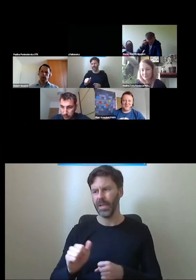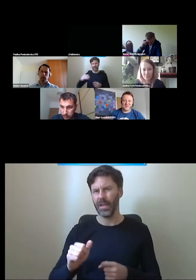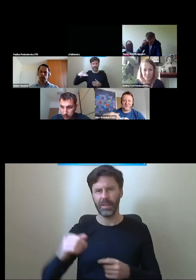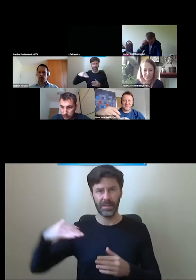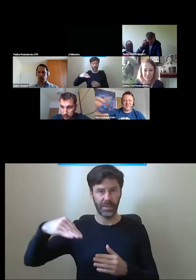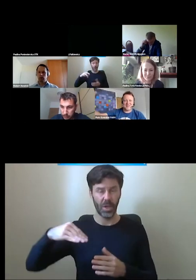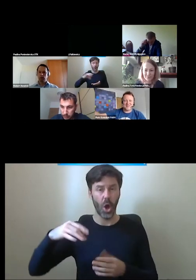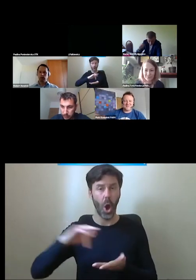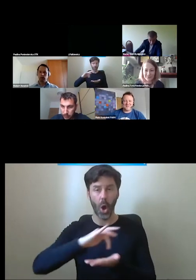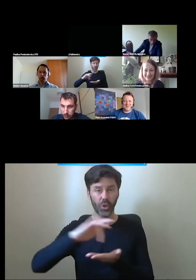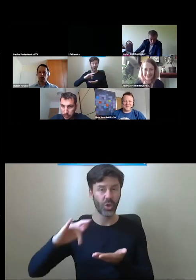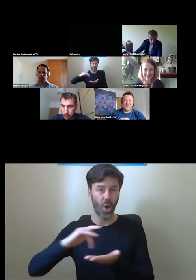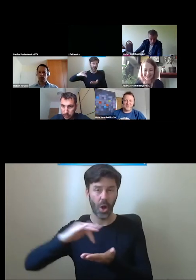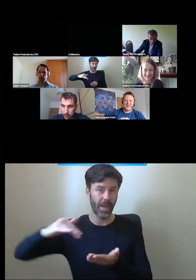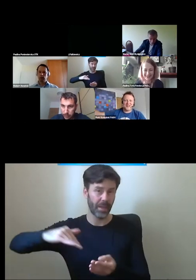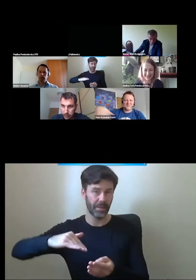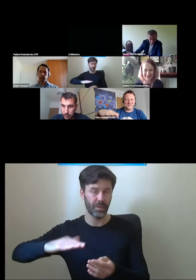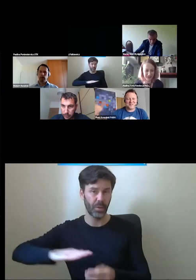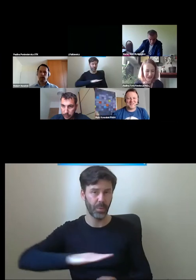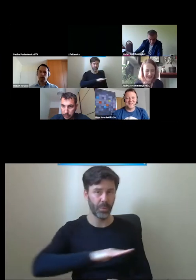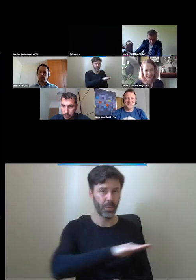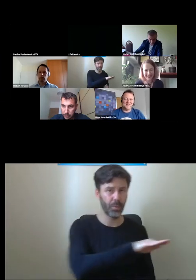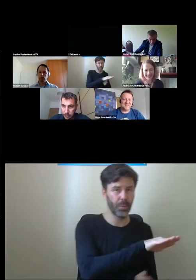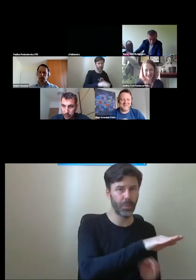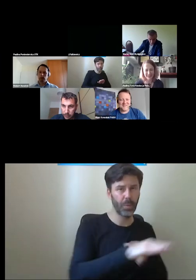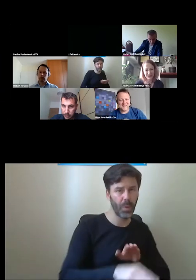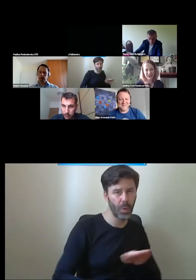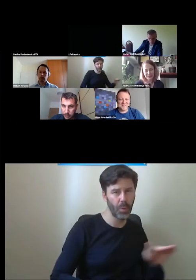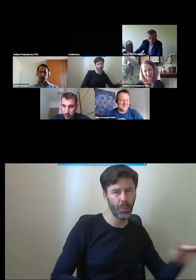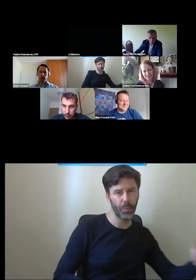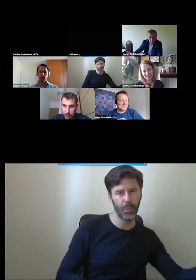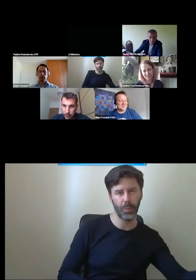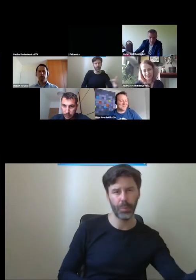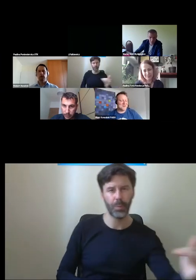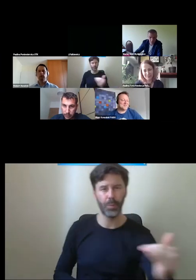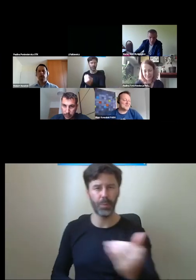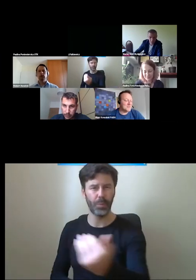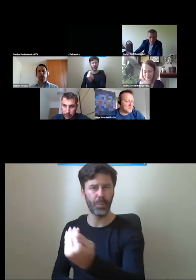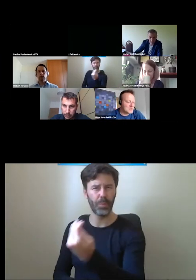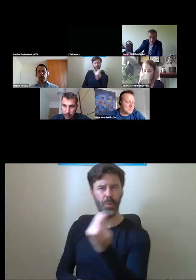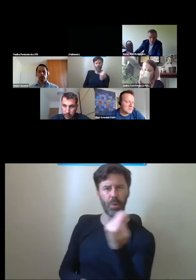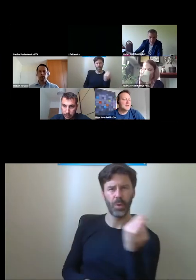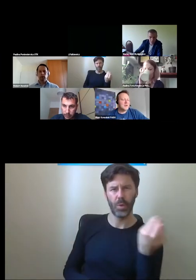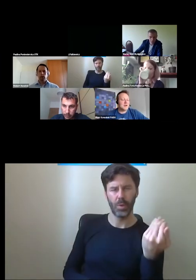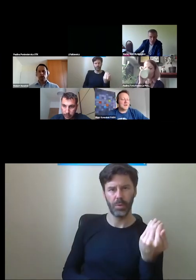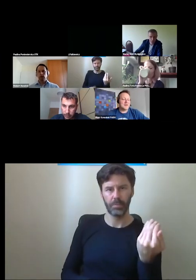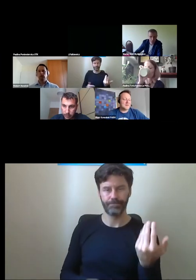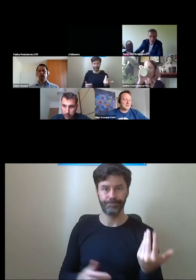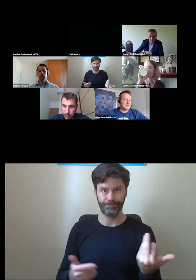tego ośrodka. Wiecie, dwa razy są takie furtki jakby, że się trzeba wrócić. Trzeba wrócić.